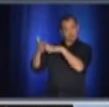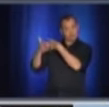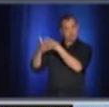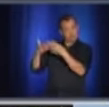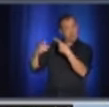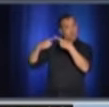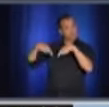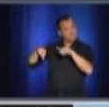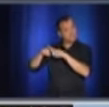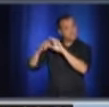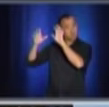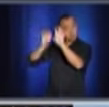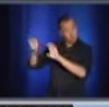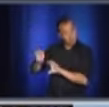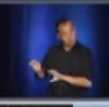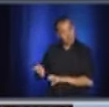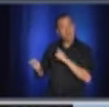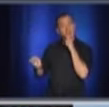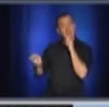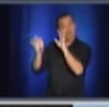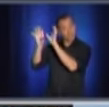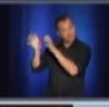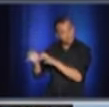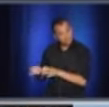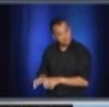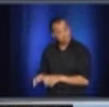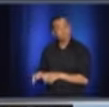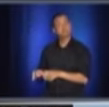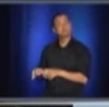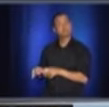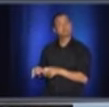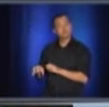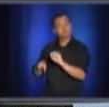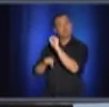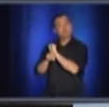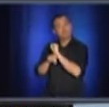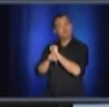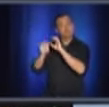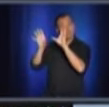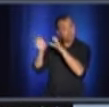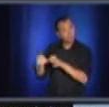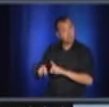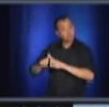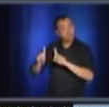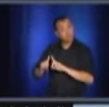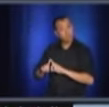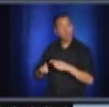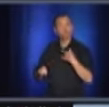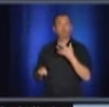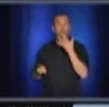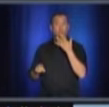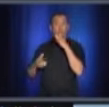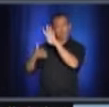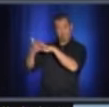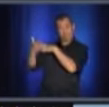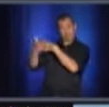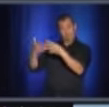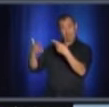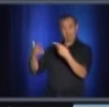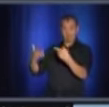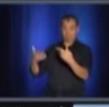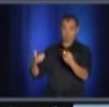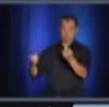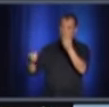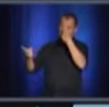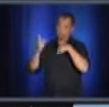région, par âge, par type d'activité. Moi, je veux que ces tableaux-là recommencent le plus rapidement possible. On me